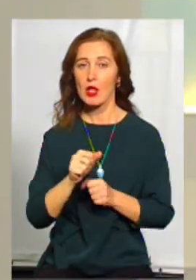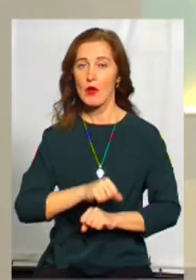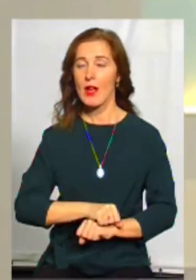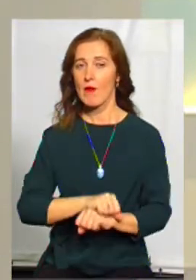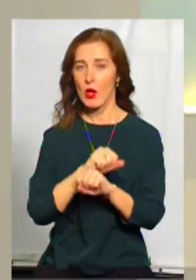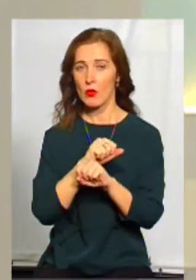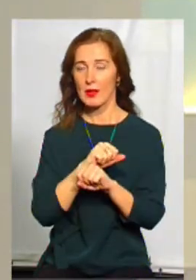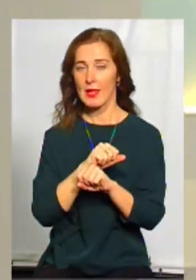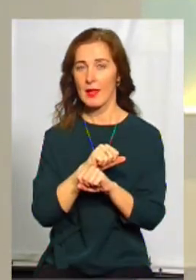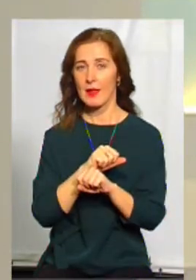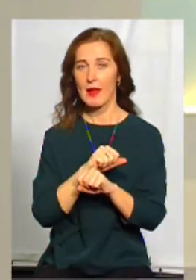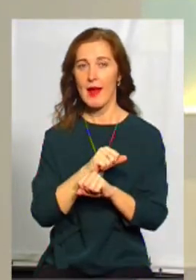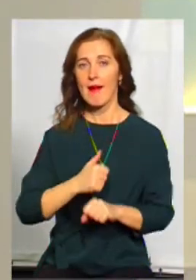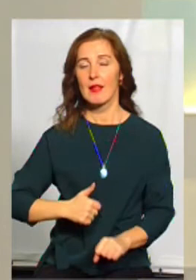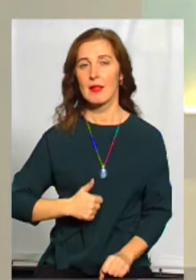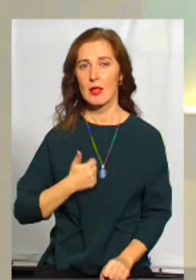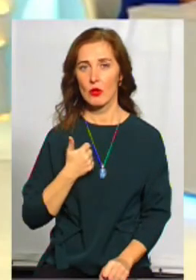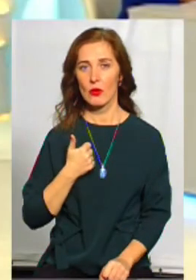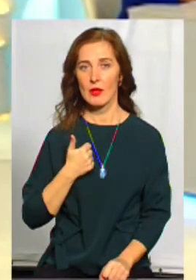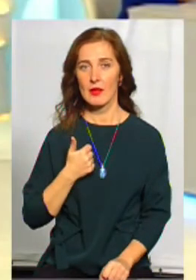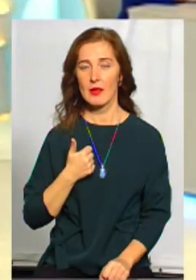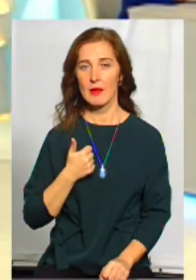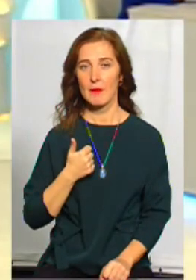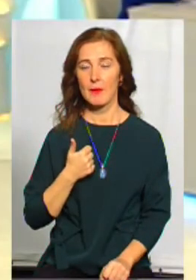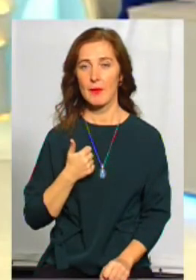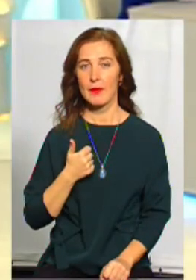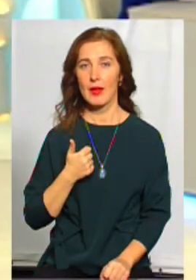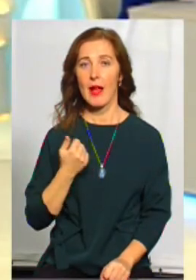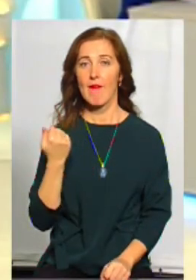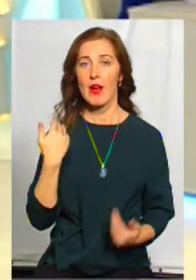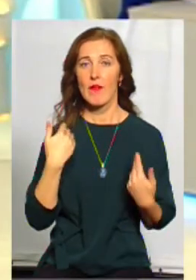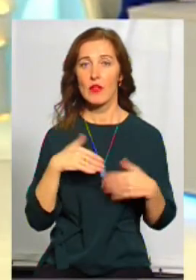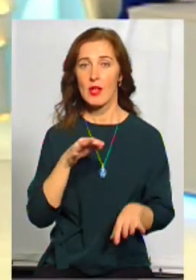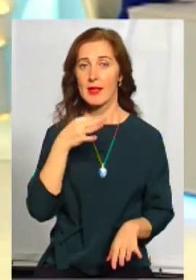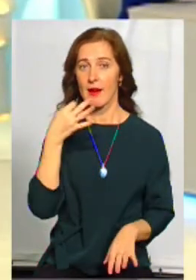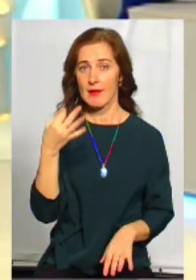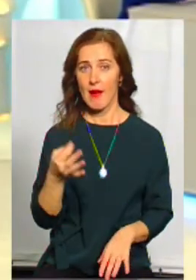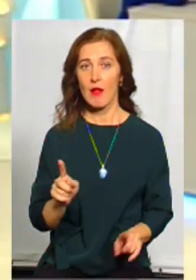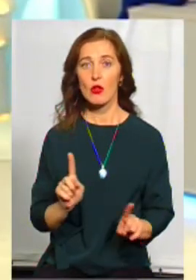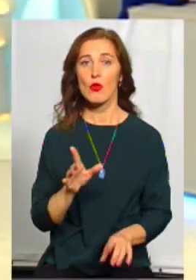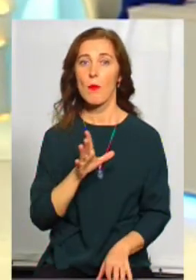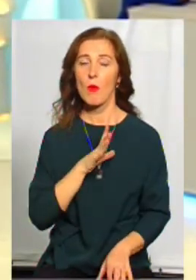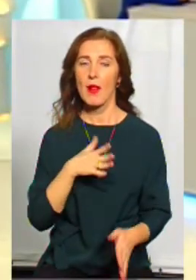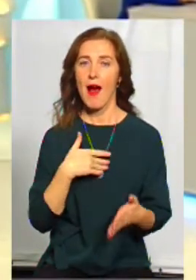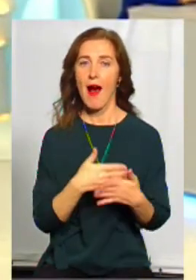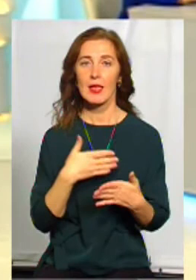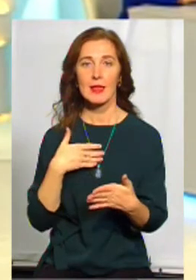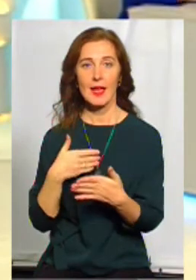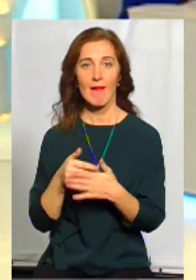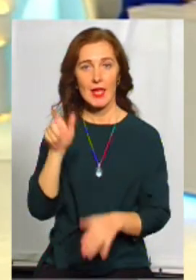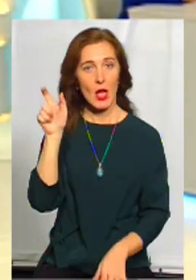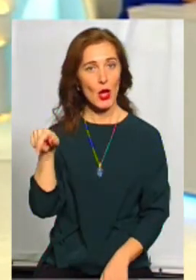згодом революції гідності, ви вже сказали, що були активні люди